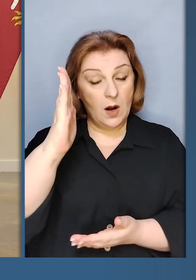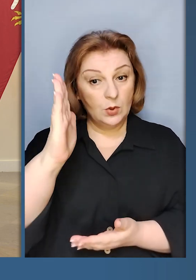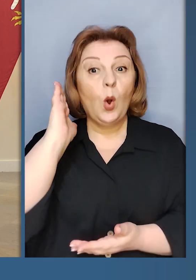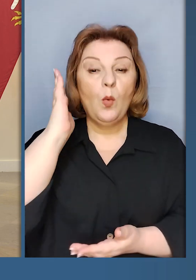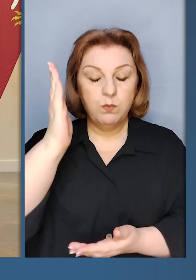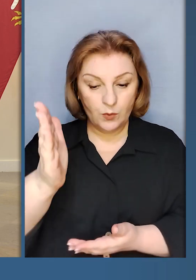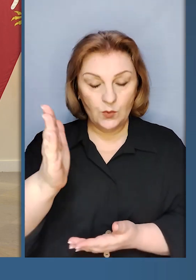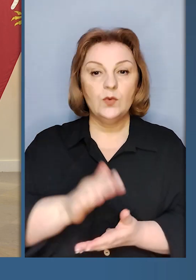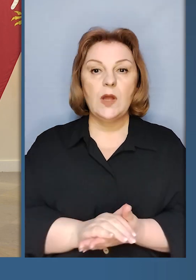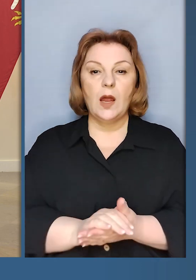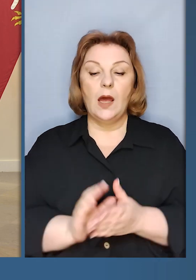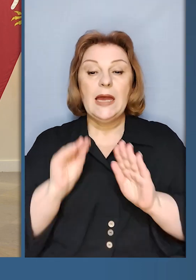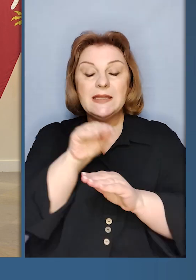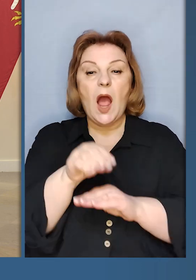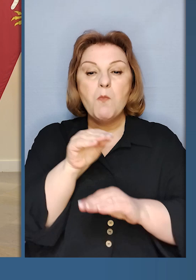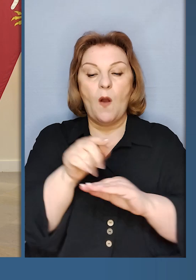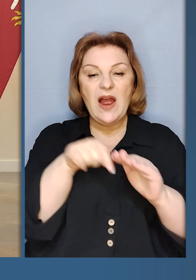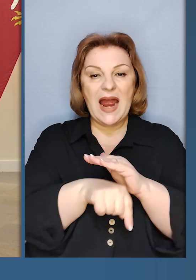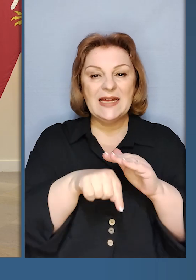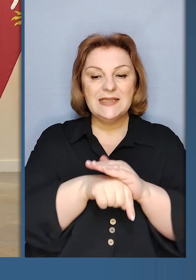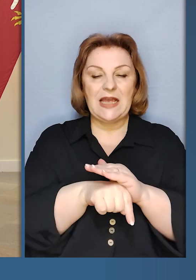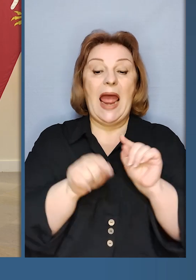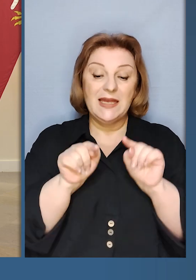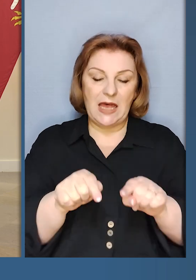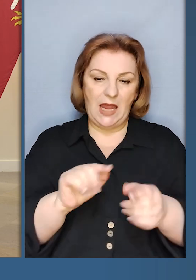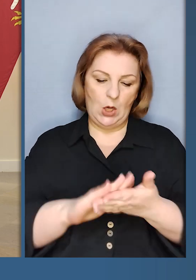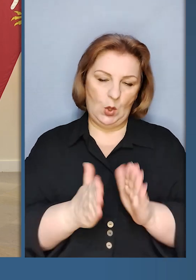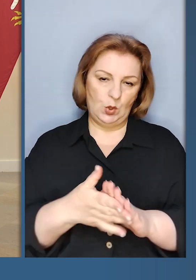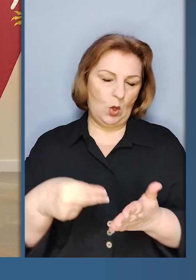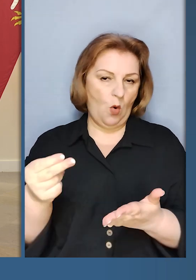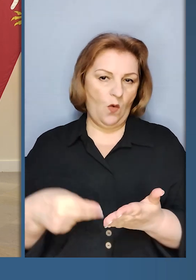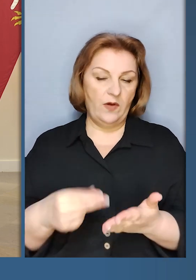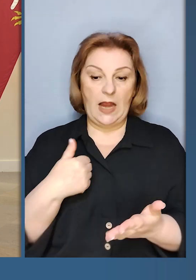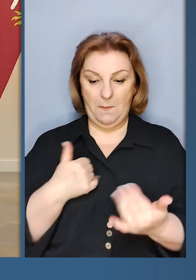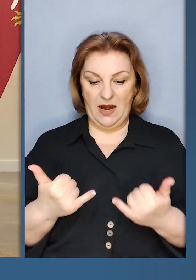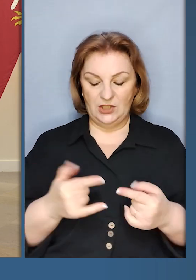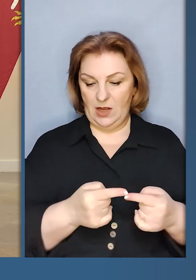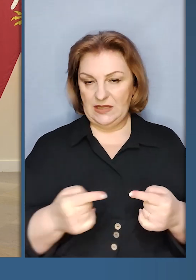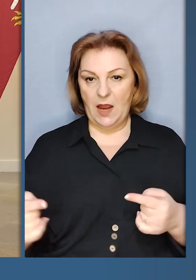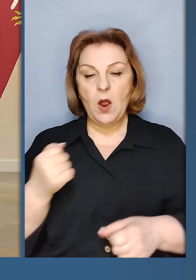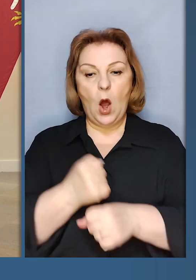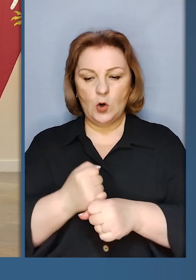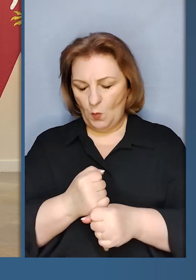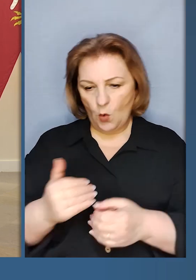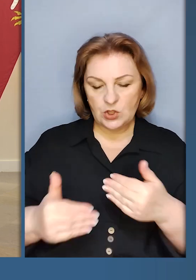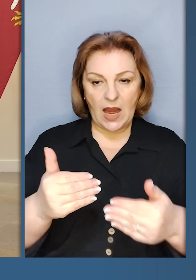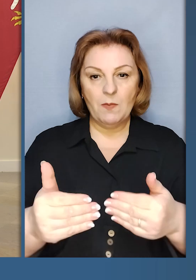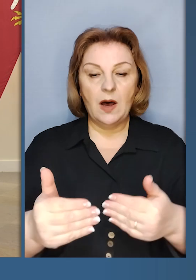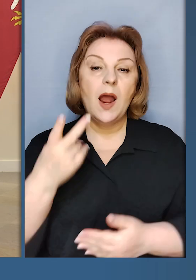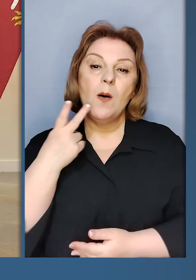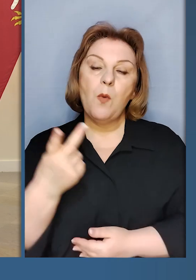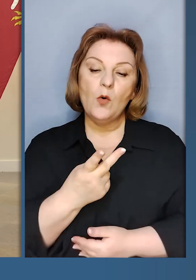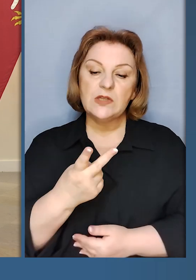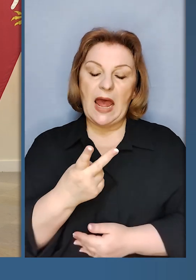А майбутнє буде напомняти змістом цей договір. Ми є на етапі робіт, вже